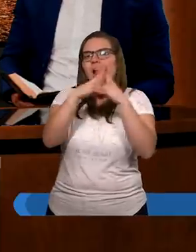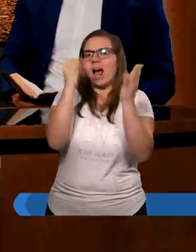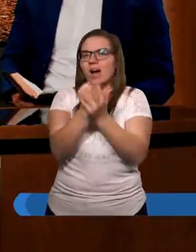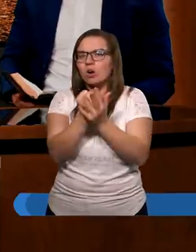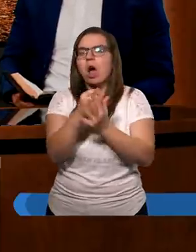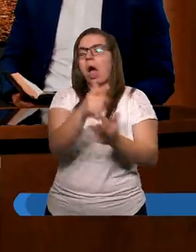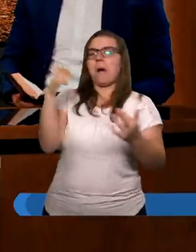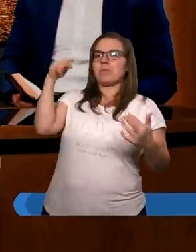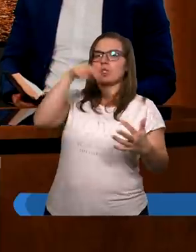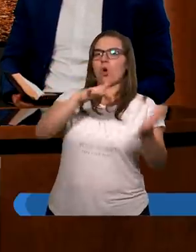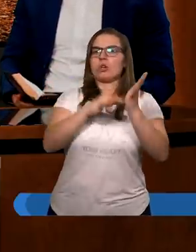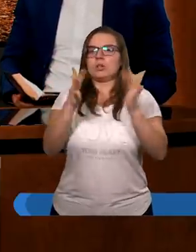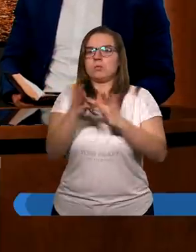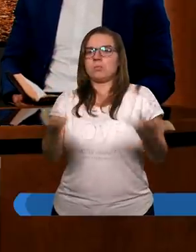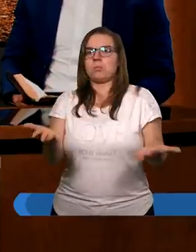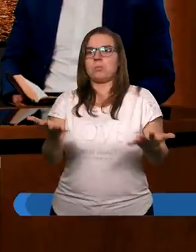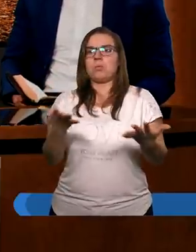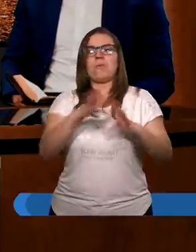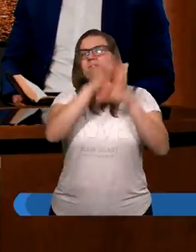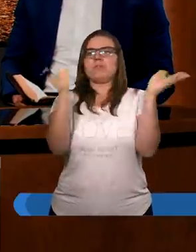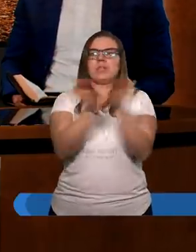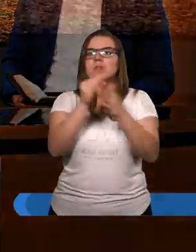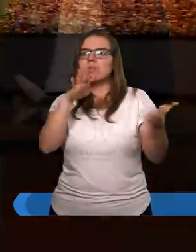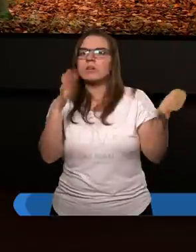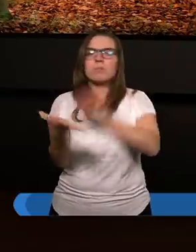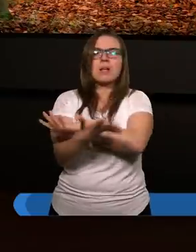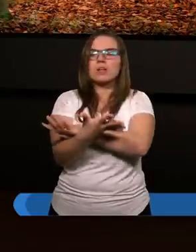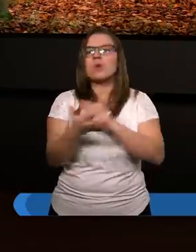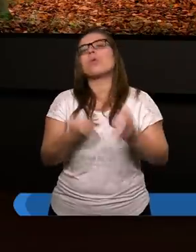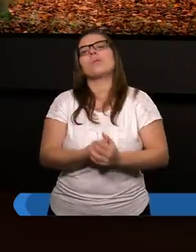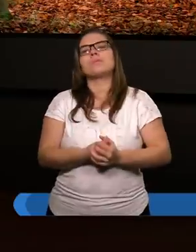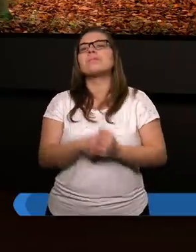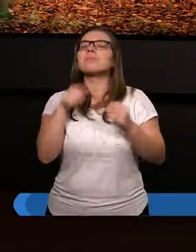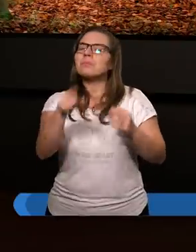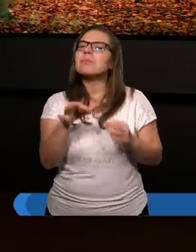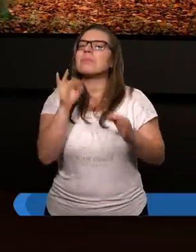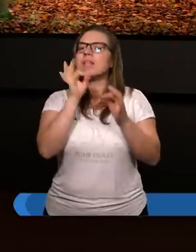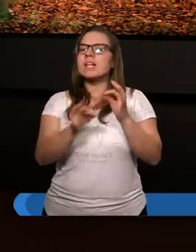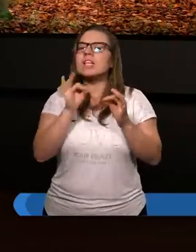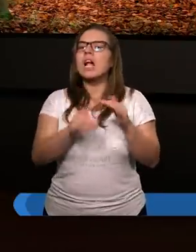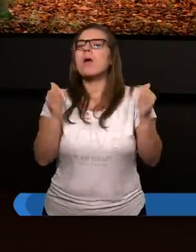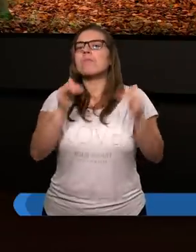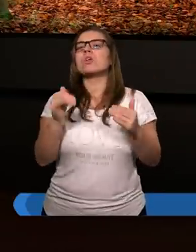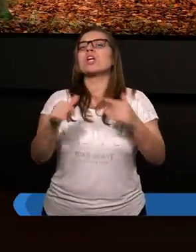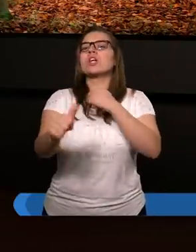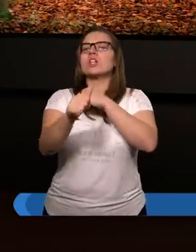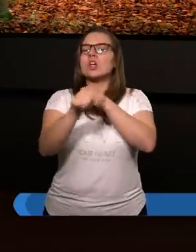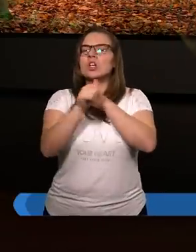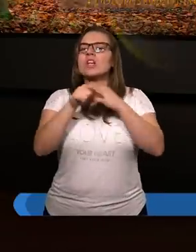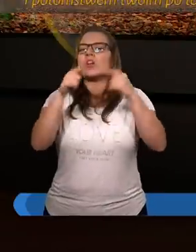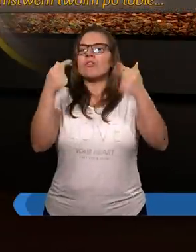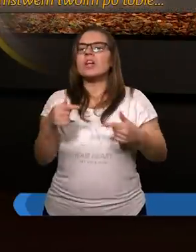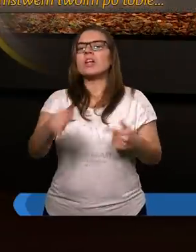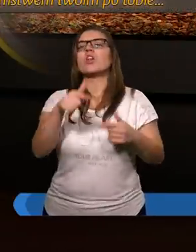nagle przychodzi Jezus i trochę to wszystko zmienia. Tutaj w 17 rozdziale, w wierszu 10 jest